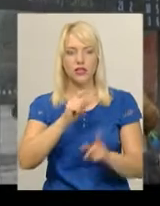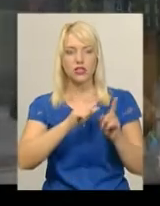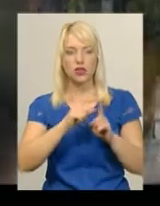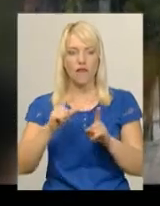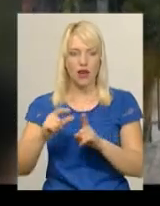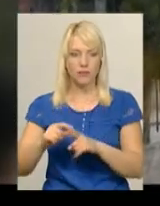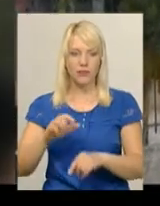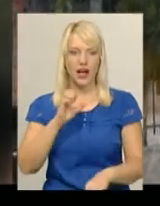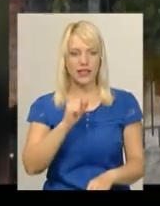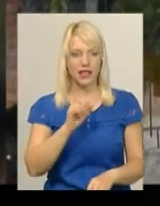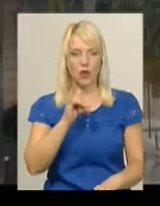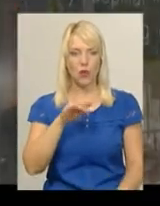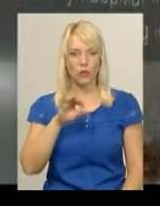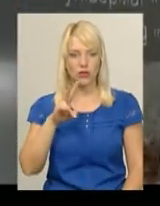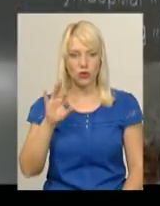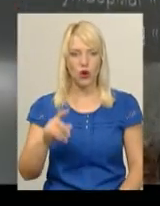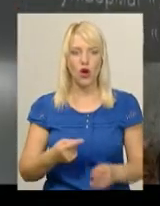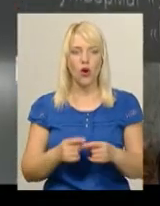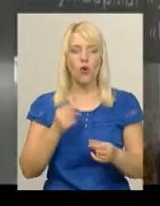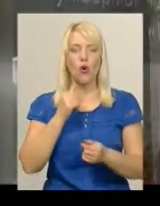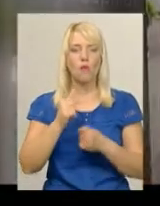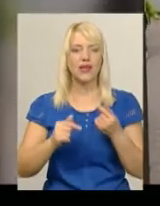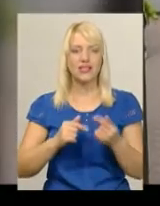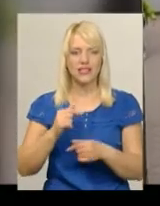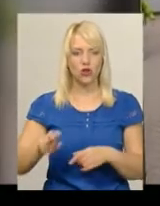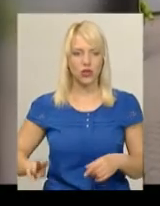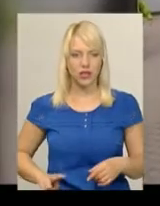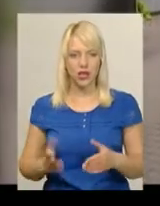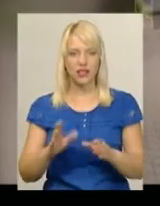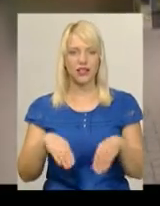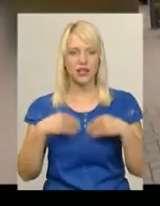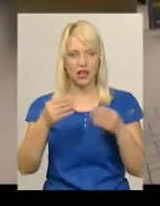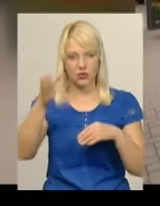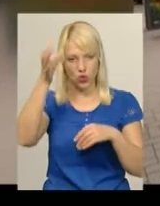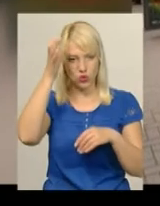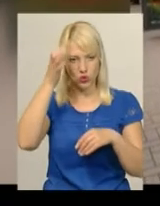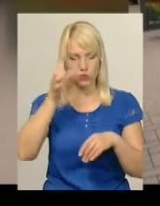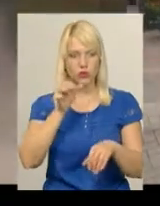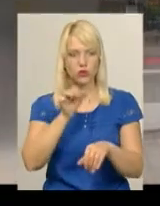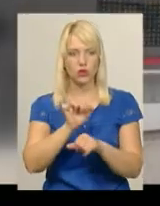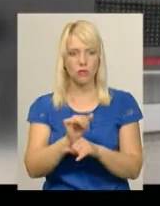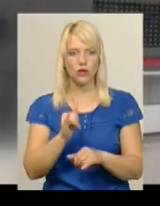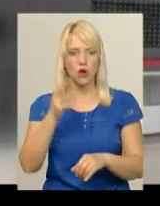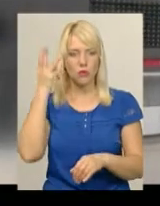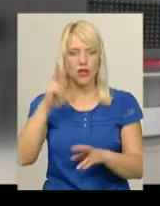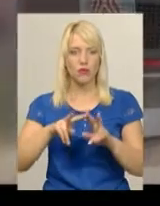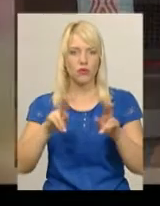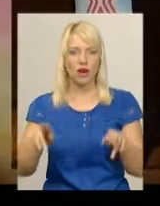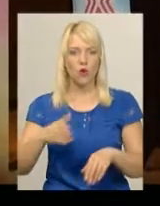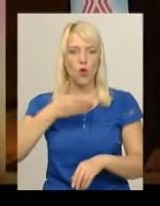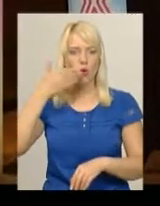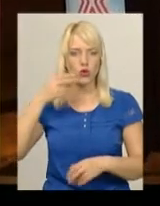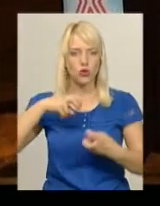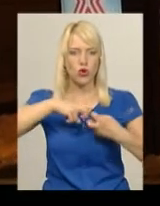Умінського, комерційного директора компанії, яка надасть розумні зупинки Хмельницькому, вони будуть такі ж, як в Ужгороді,